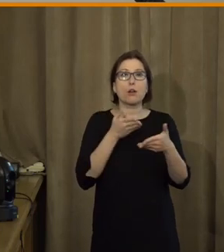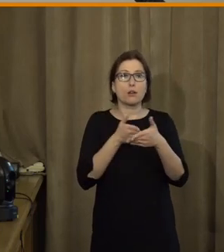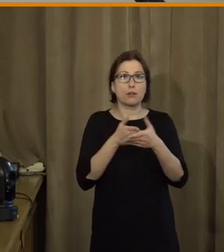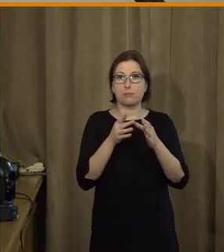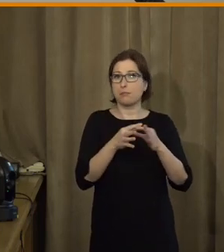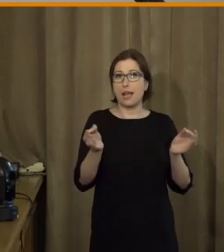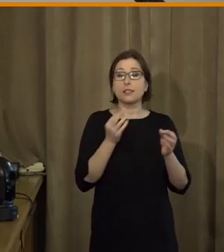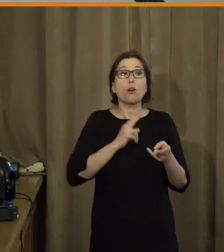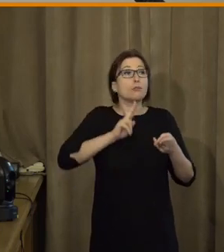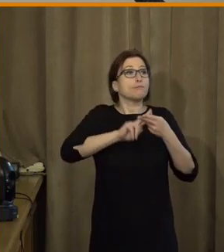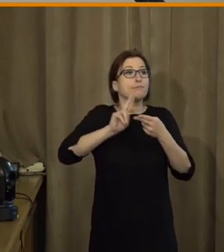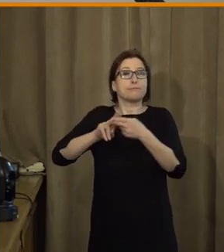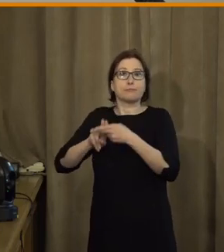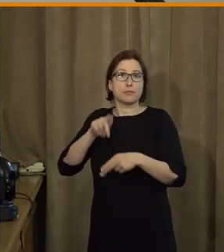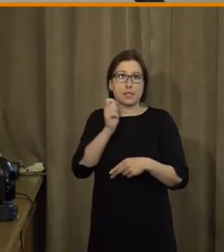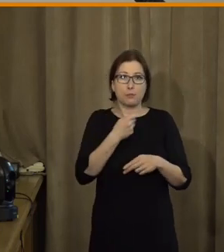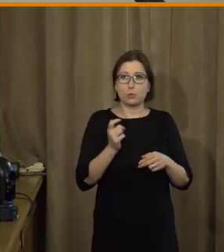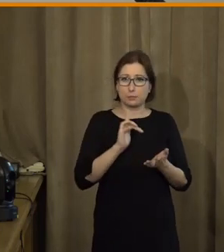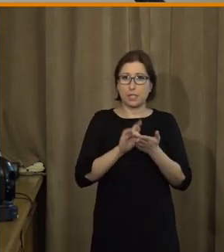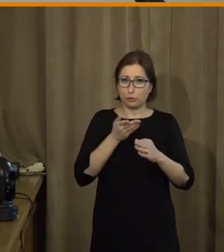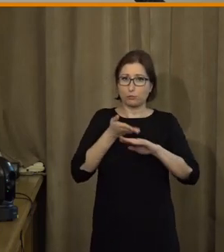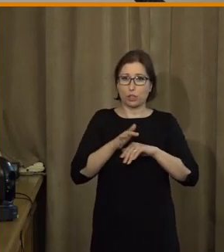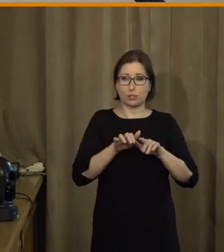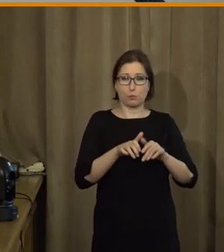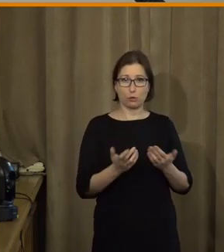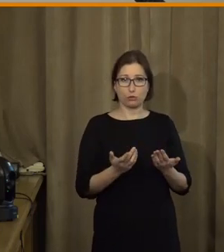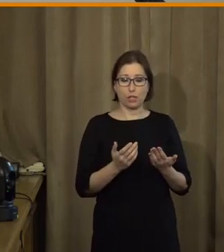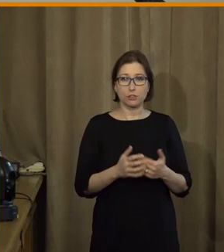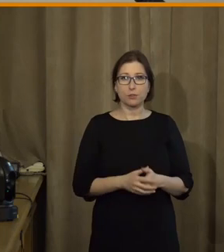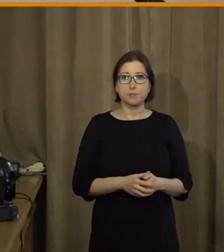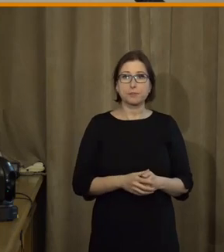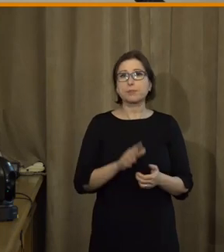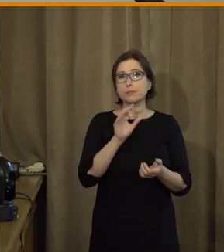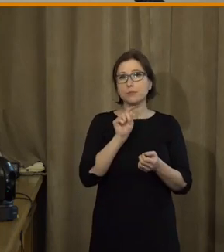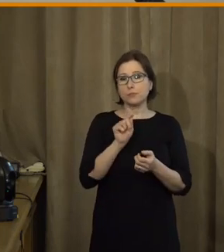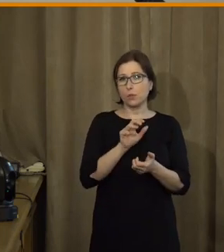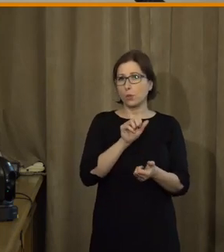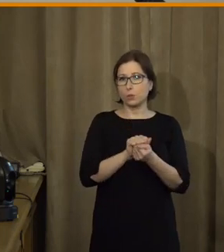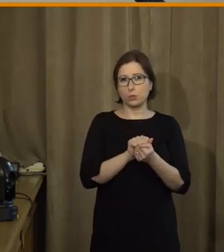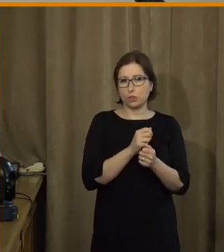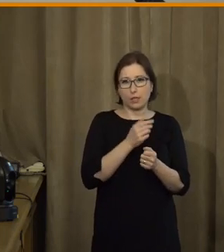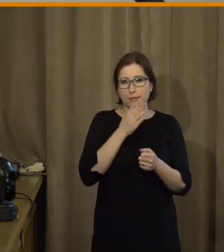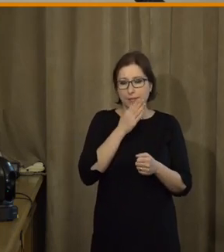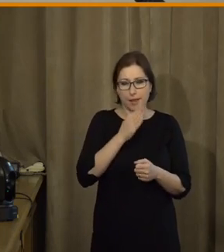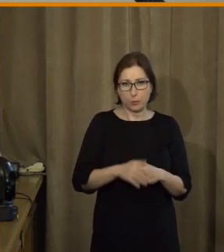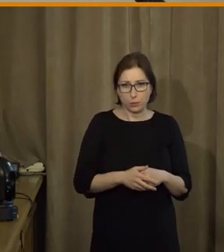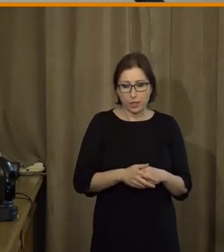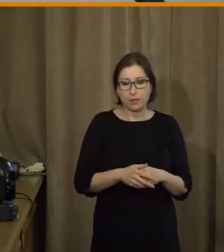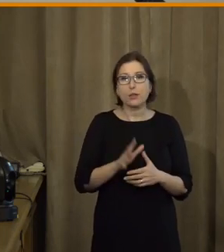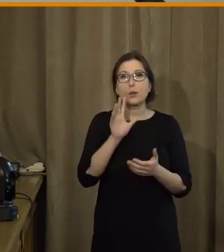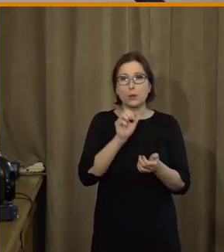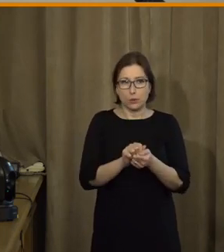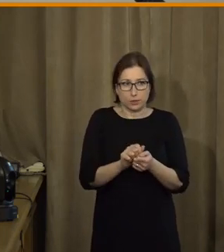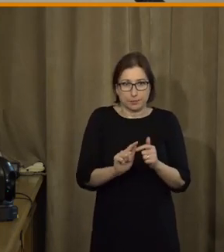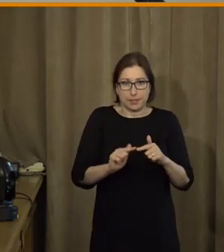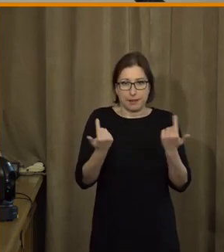muset vůbec výdat a už budeme, pojedeme jenom přes ty počítače. Takhle určitě to nedopadne, je to už naprosto